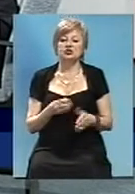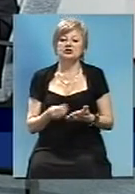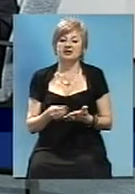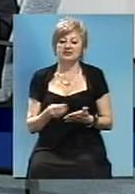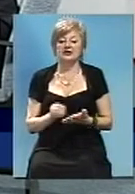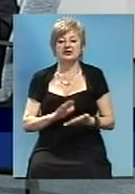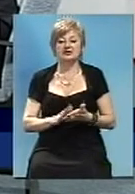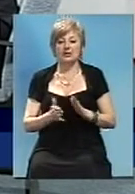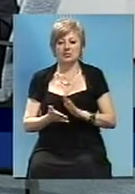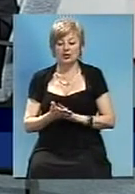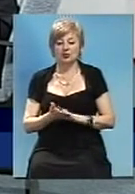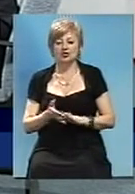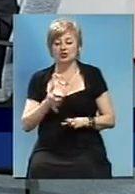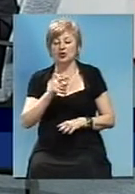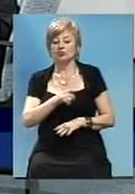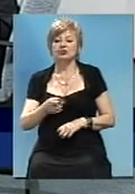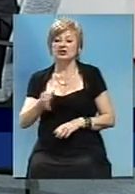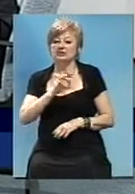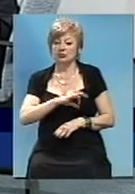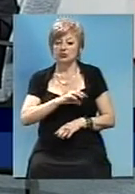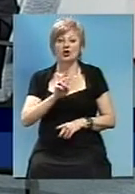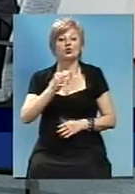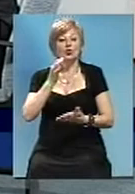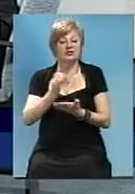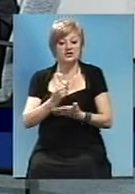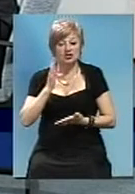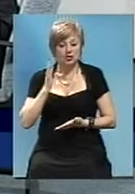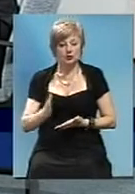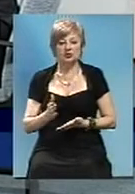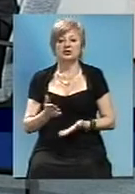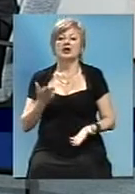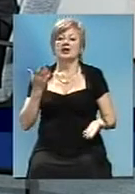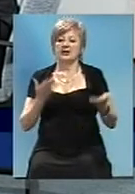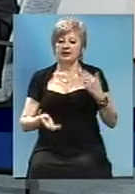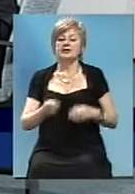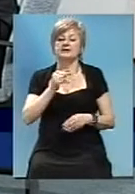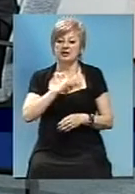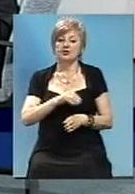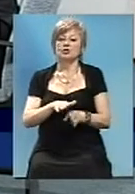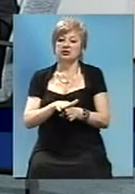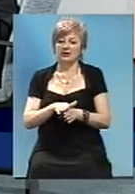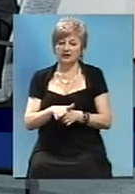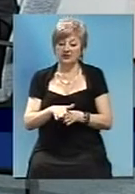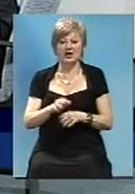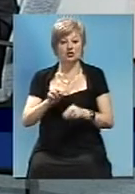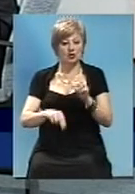положення по поводу експлуатации. Хто буде нести відповідальність? Якщо роботи виконала підрядна організація, яка